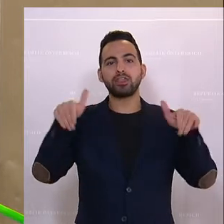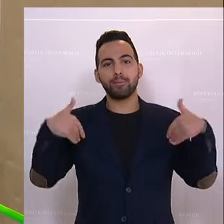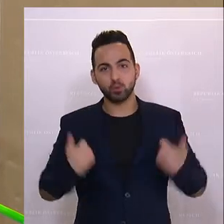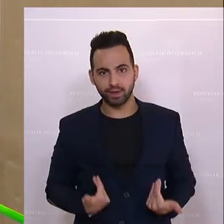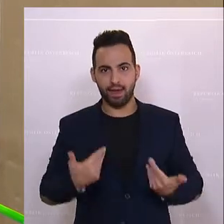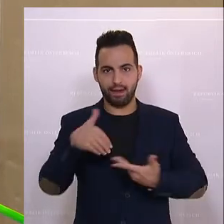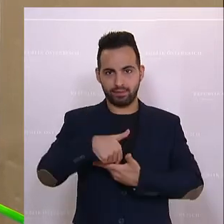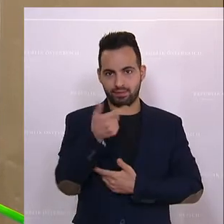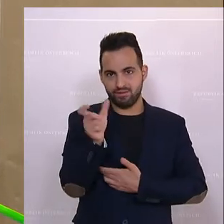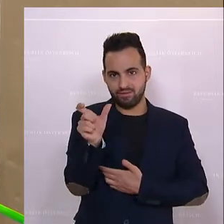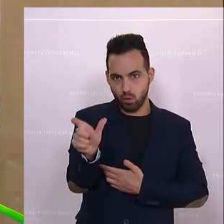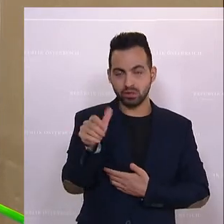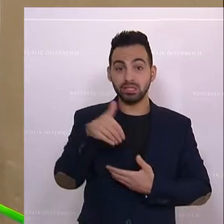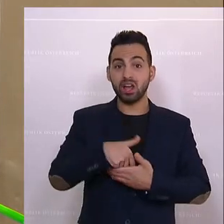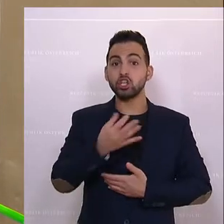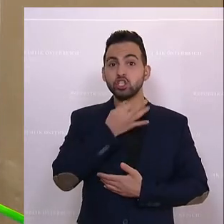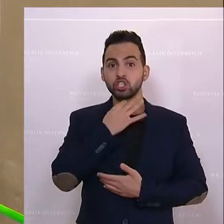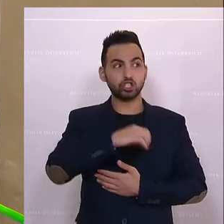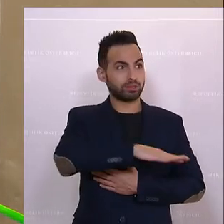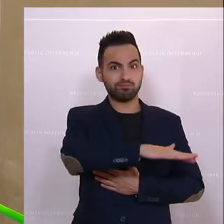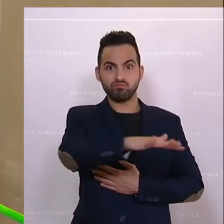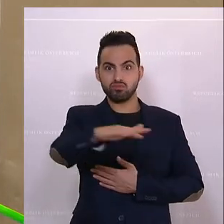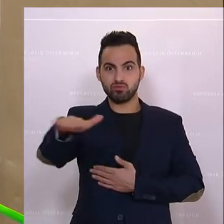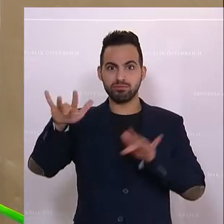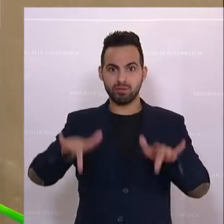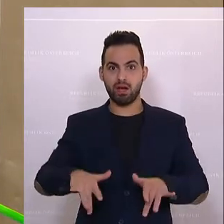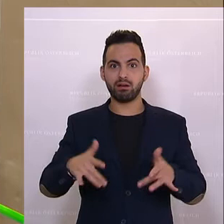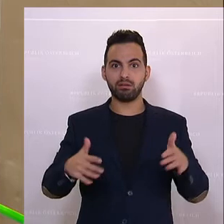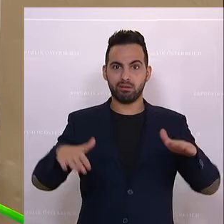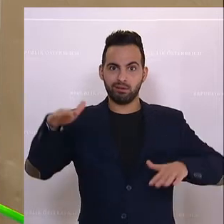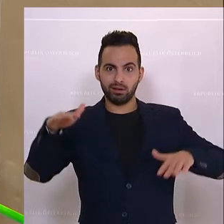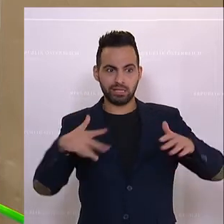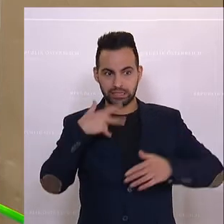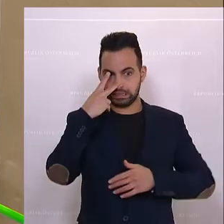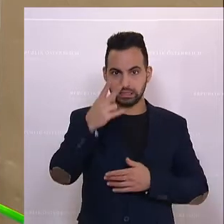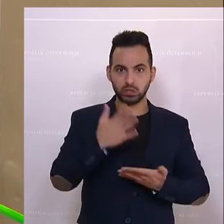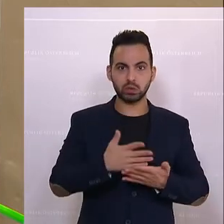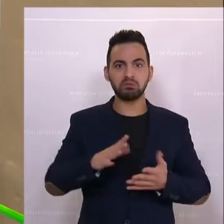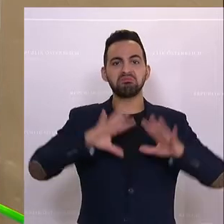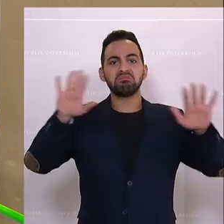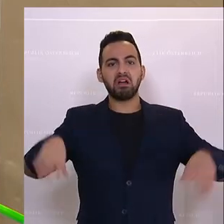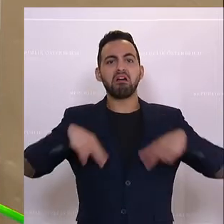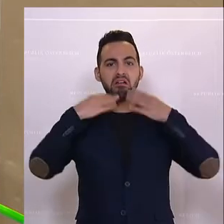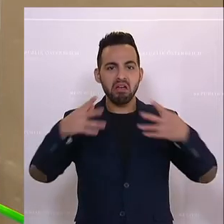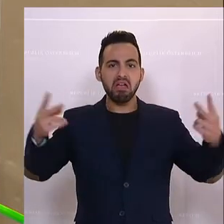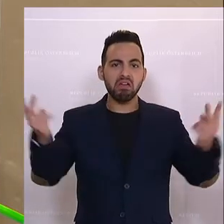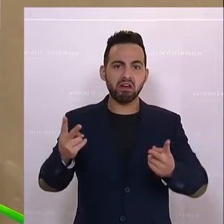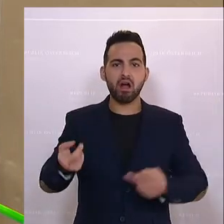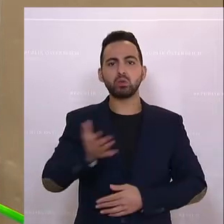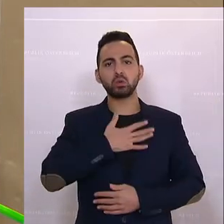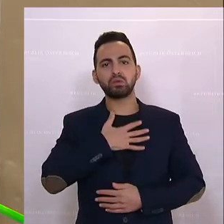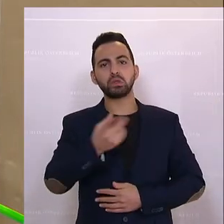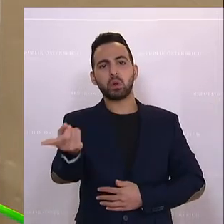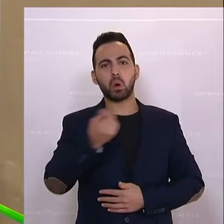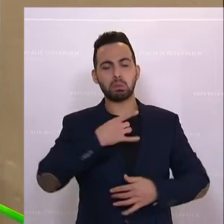derzeit so ziemlich die Stimmung wider. Die Stimmung schwankt zwischen, ich sehe schon alles egal, ich werde mich eh infizieren. Und